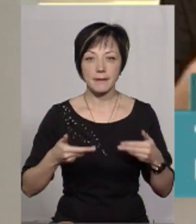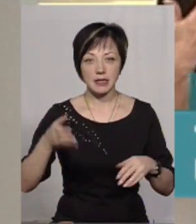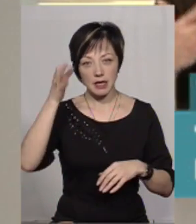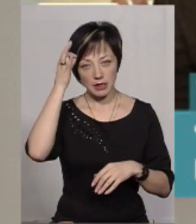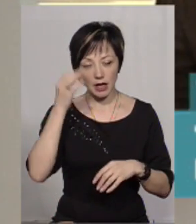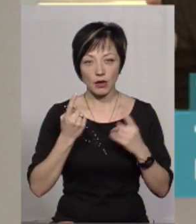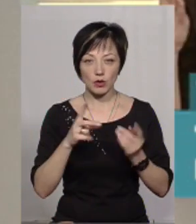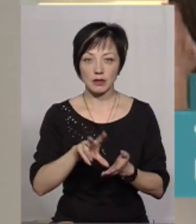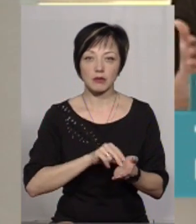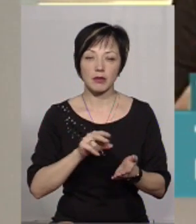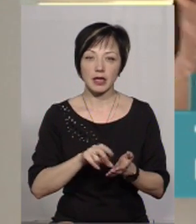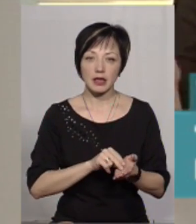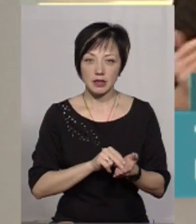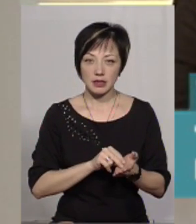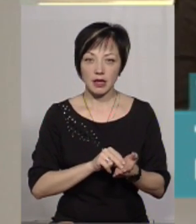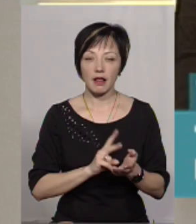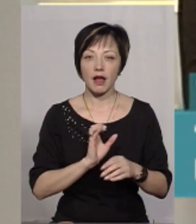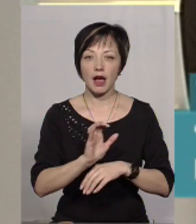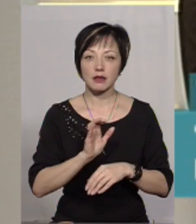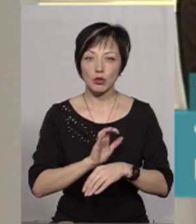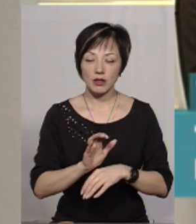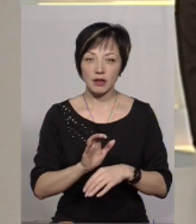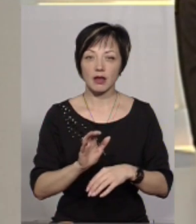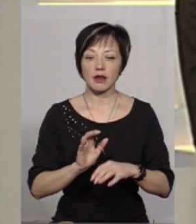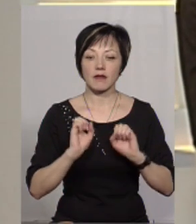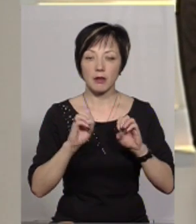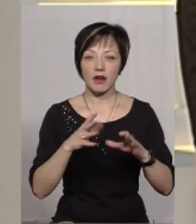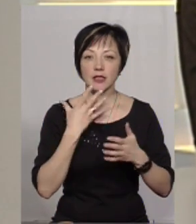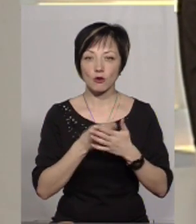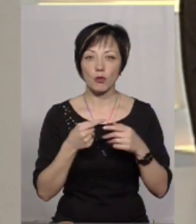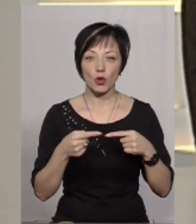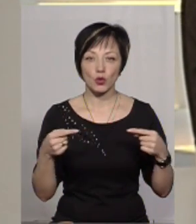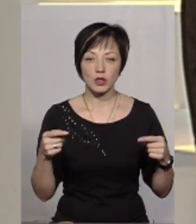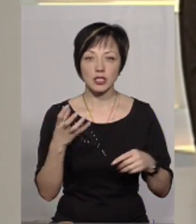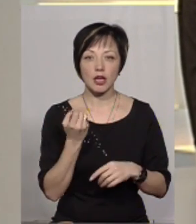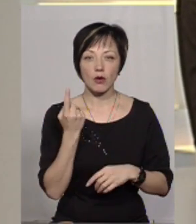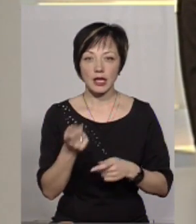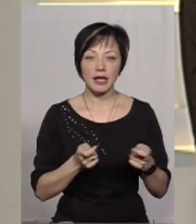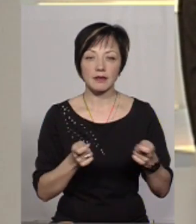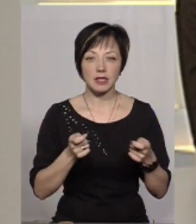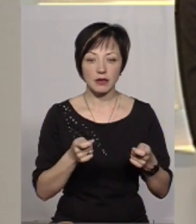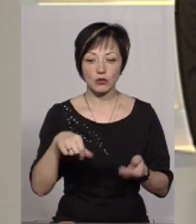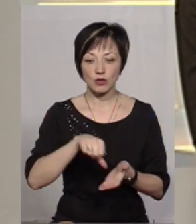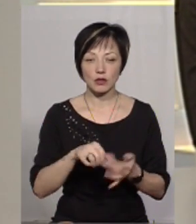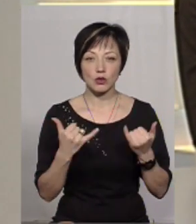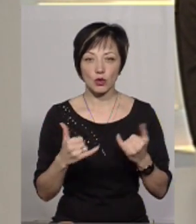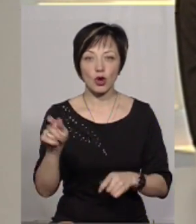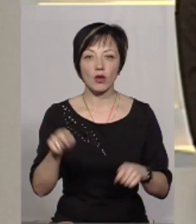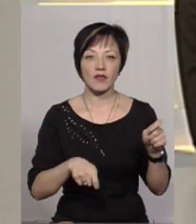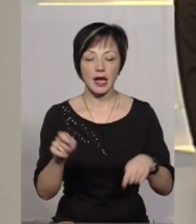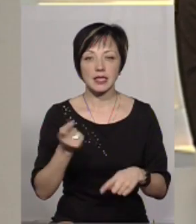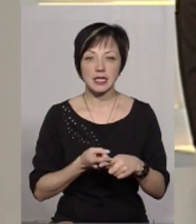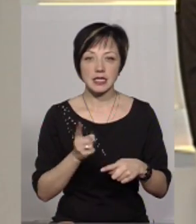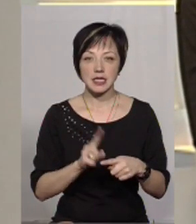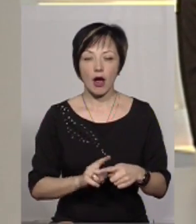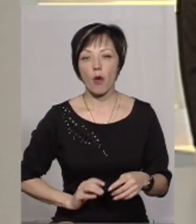приклад підприємства, яке значною мірою на експорт відправляє свою продукцію. Ще одне, і його керівник теж брав участь у сьогоднішній конференції.